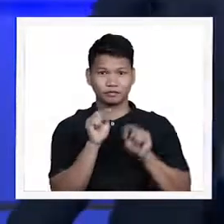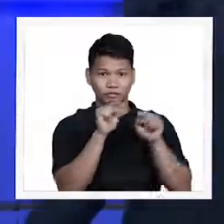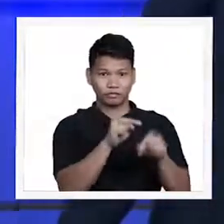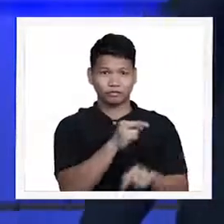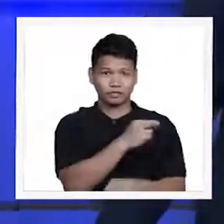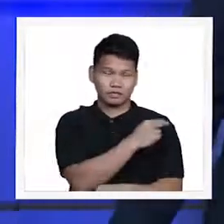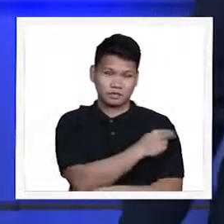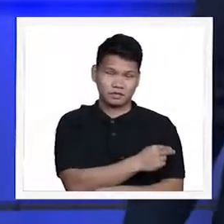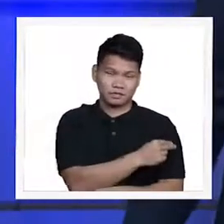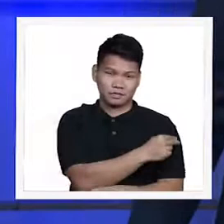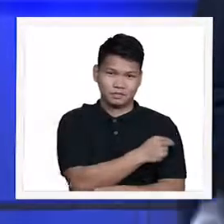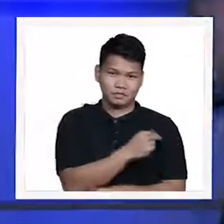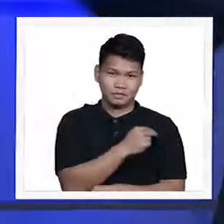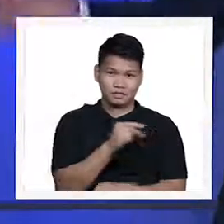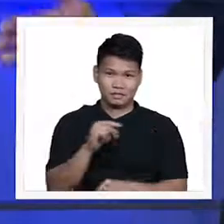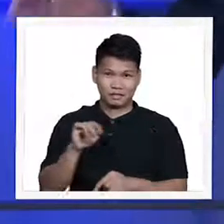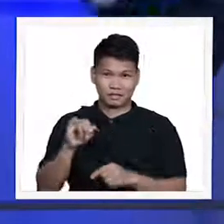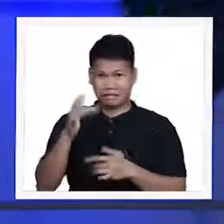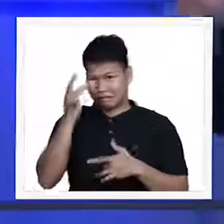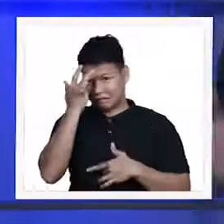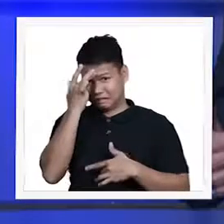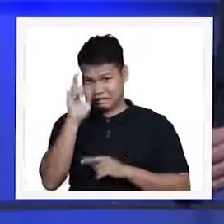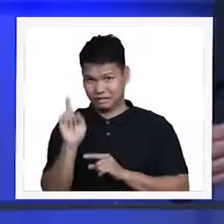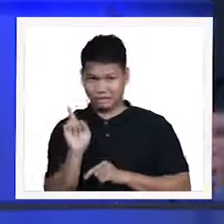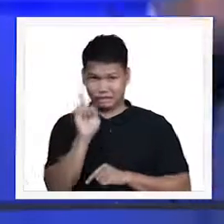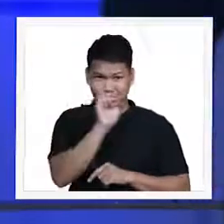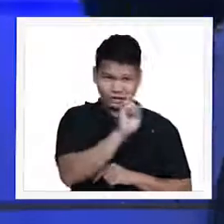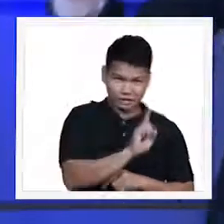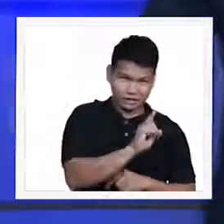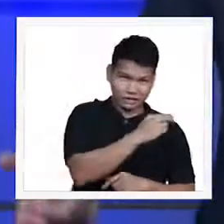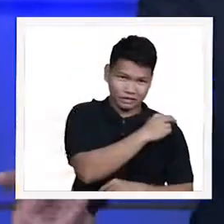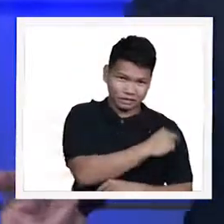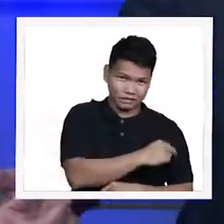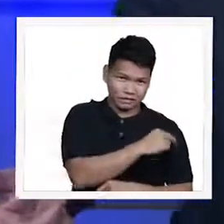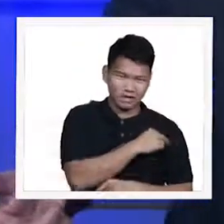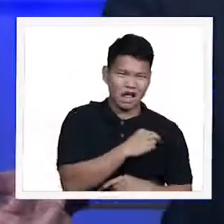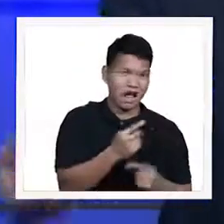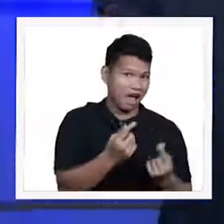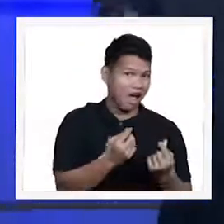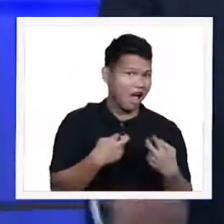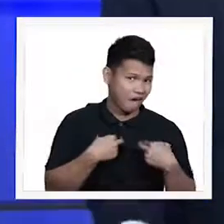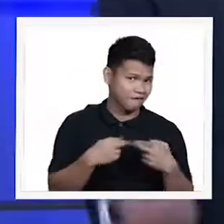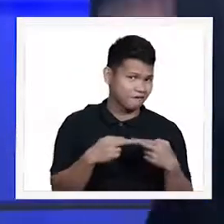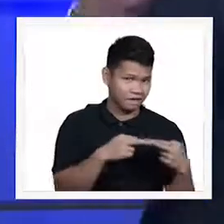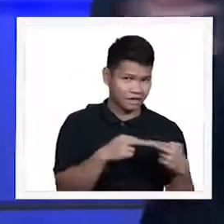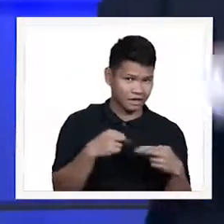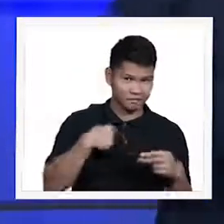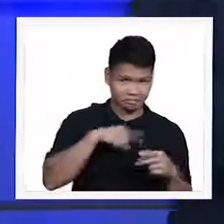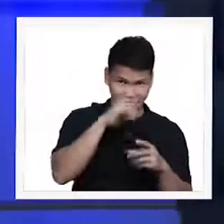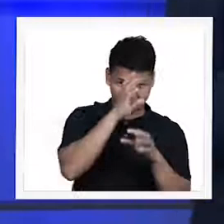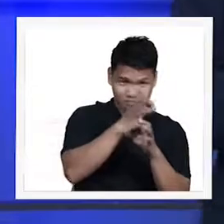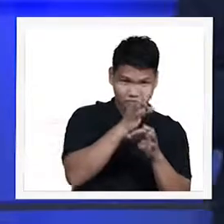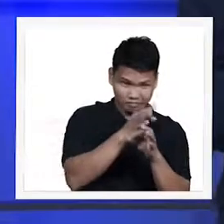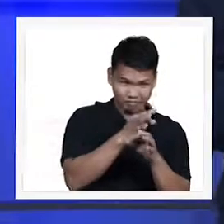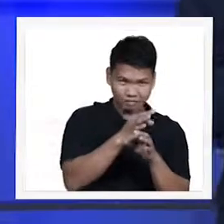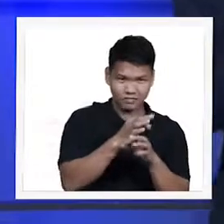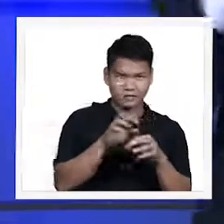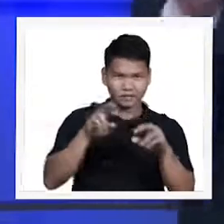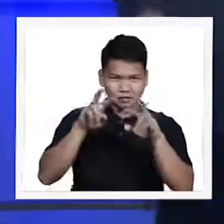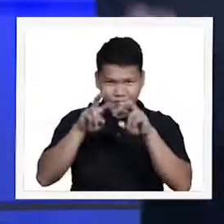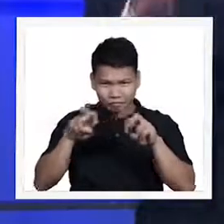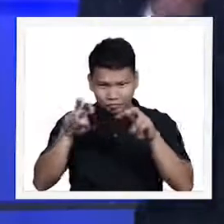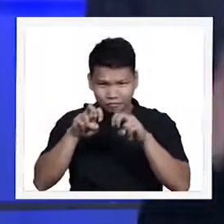po'y ma-confine, meron bang relasyon sa ating pananampalataya? Ito po ang kanilang natuklasan.